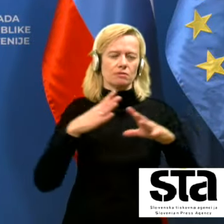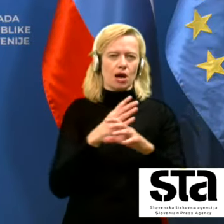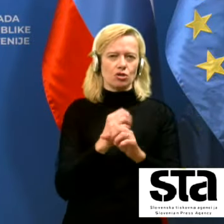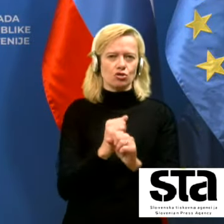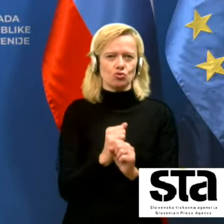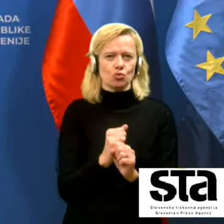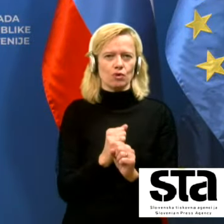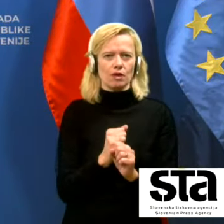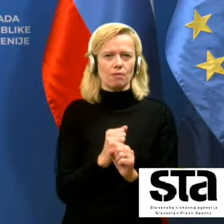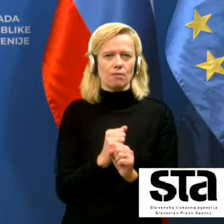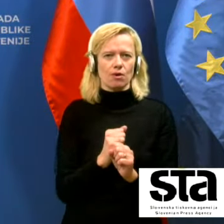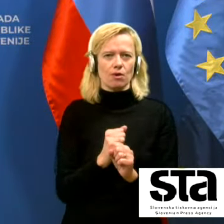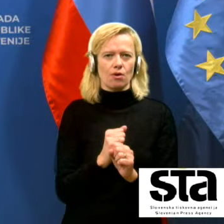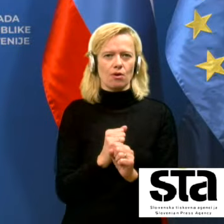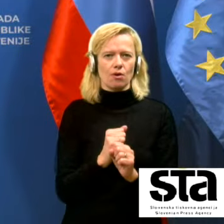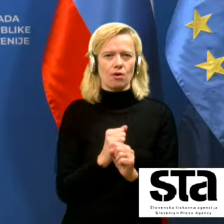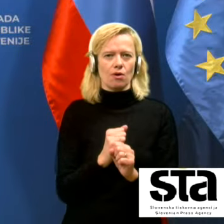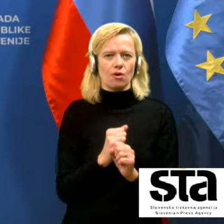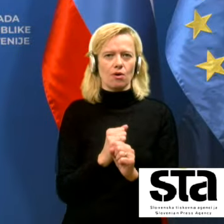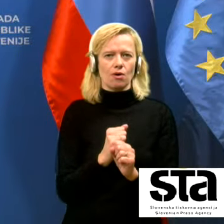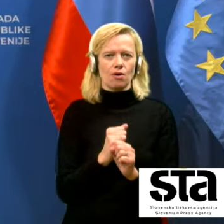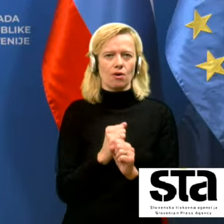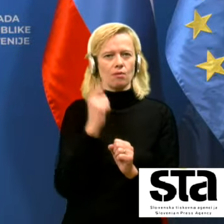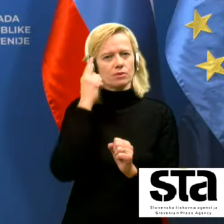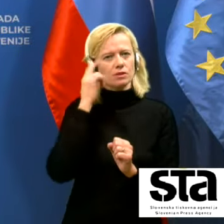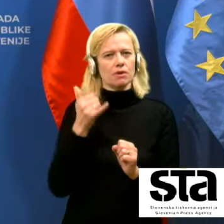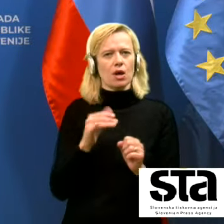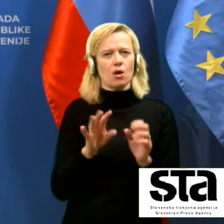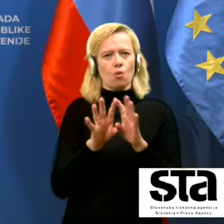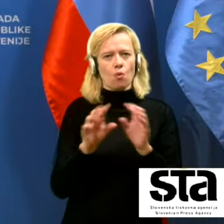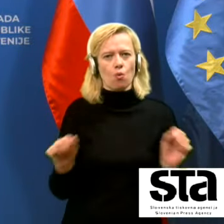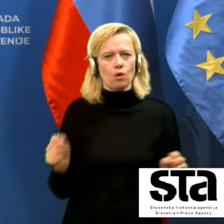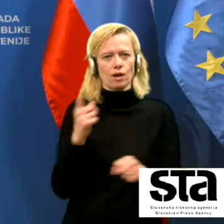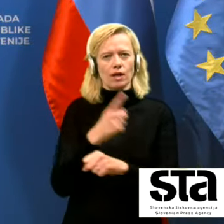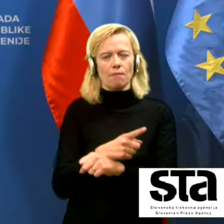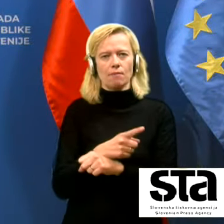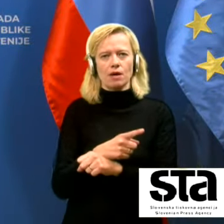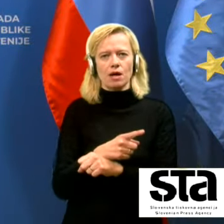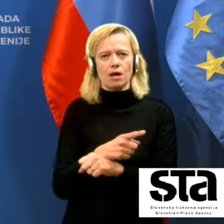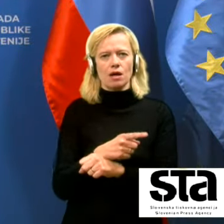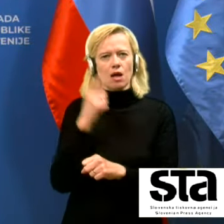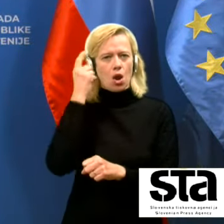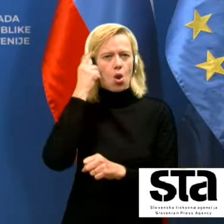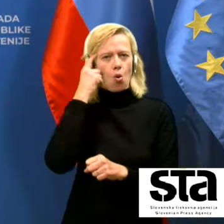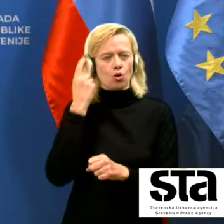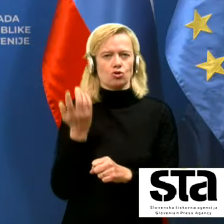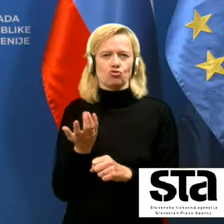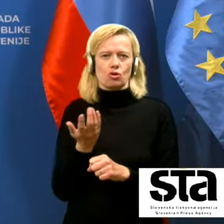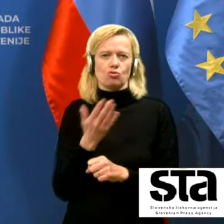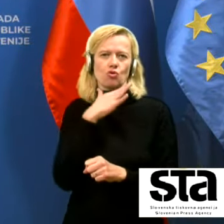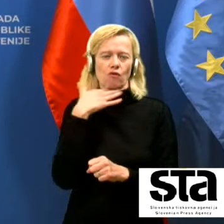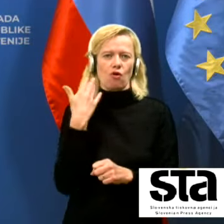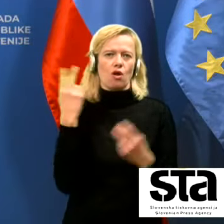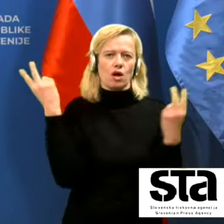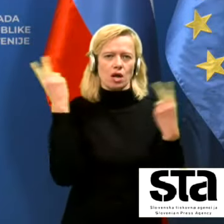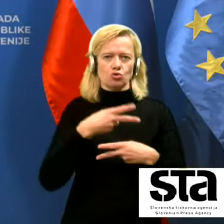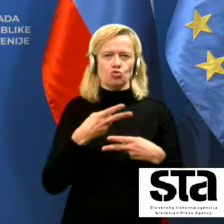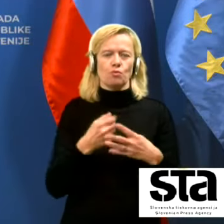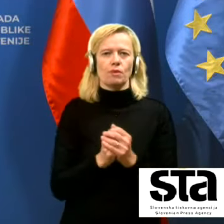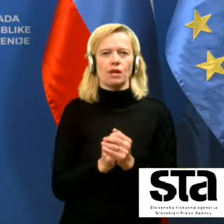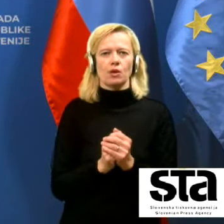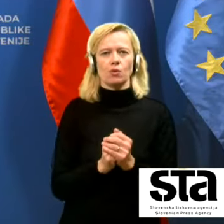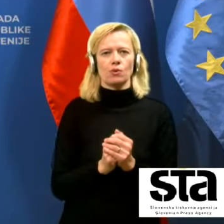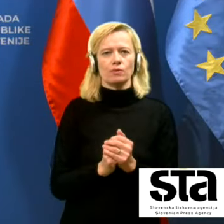tako da mislim, da je ukrep logičen v bistvu dovolj lahko razumljiv da